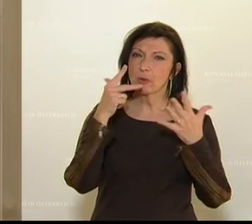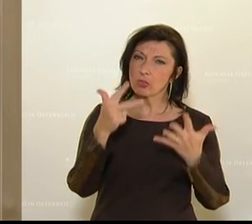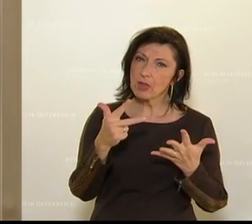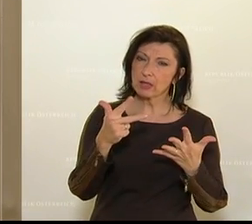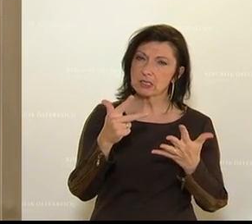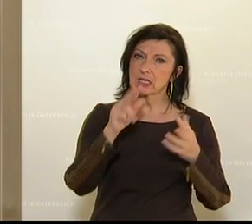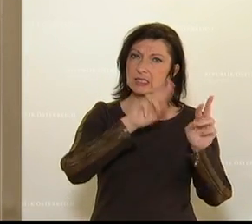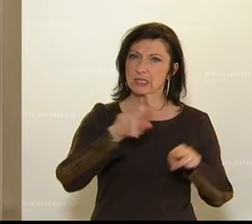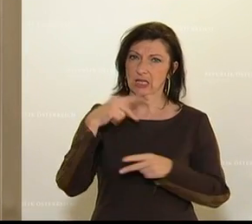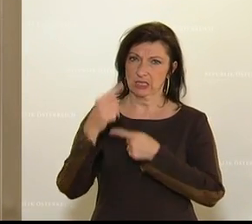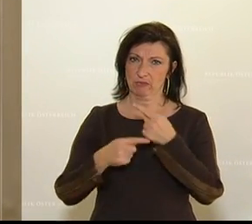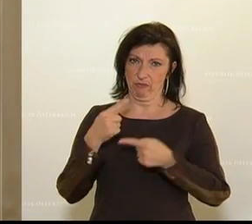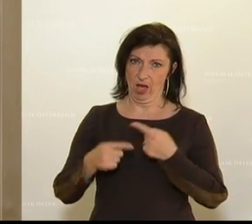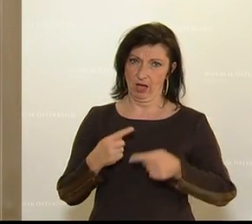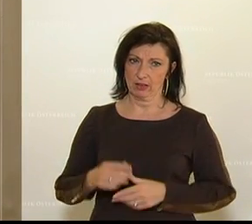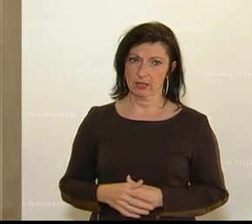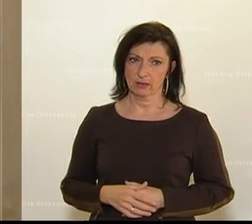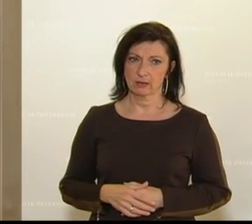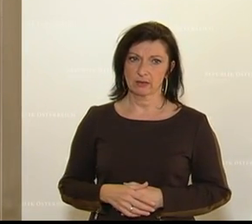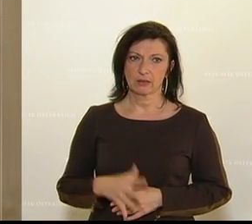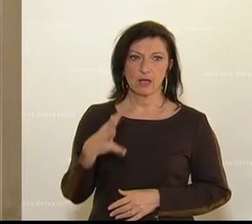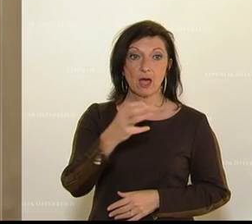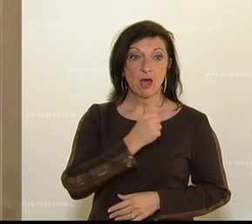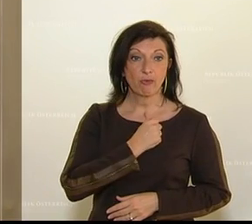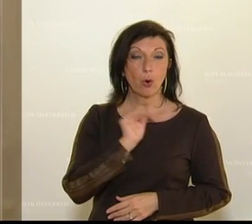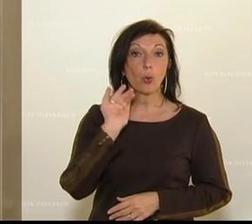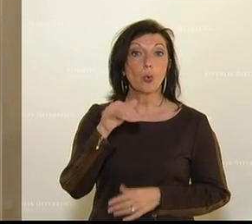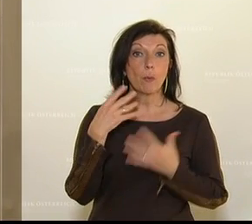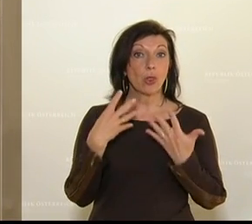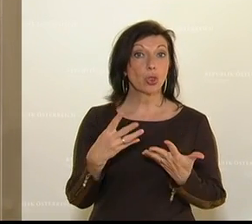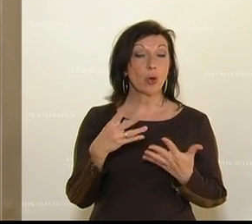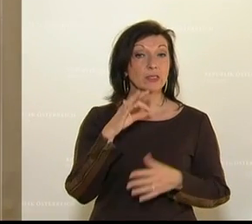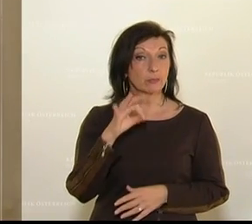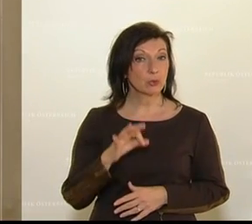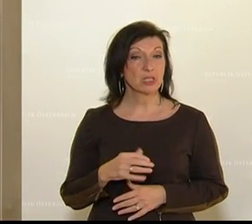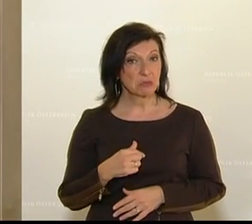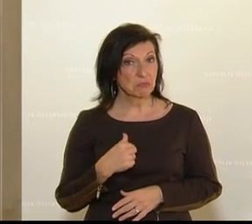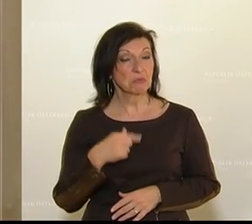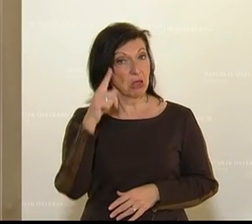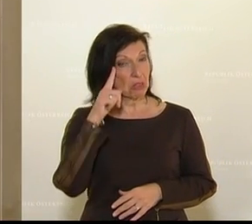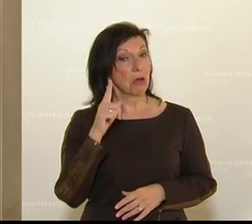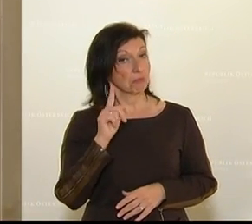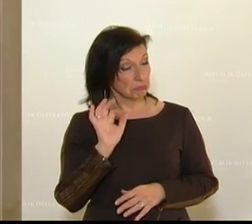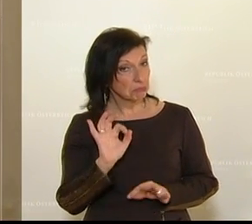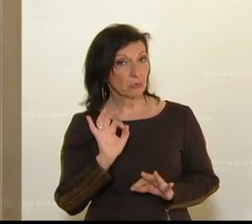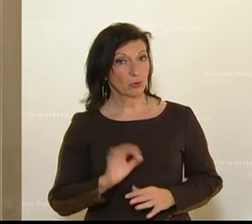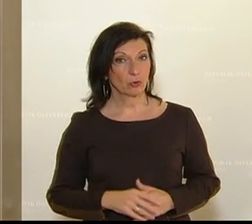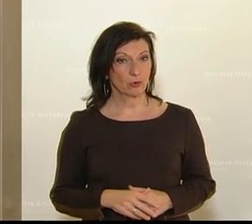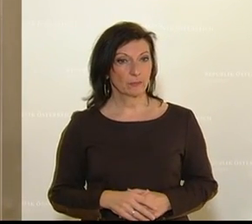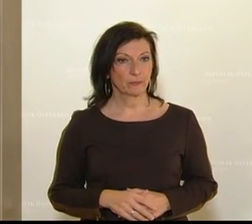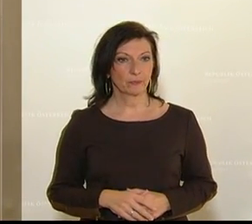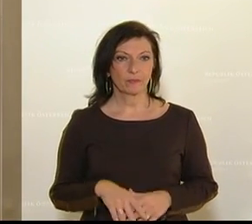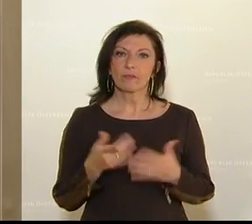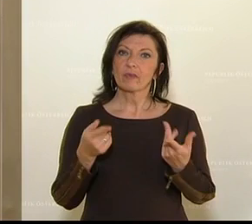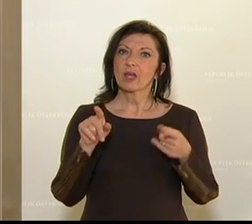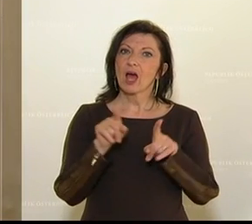gerichtliche Verfahren mit einer Erfolgsquote von über 90 Prozent. Ich denke, das spricht für sich. Auch der weitere